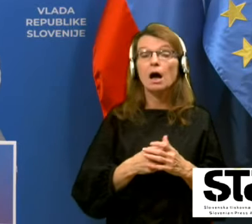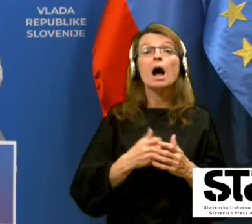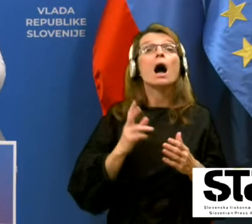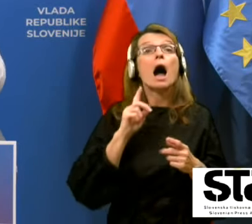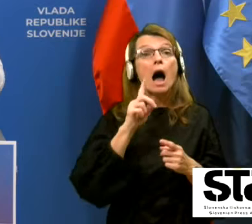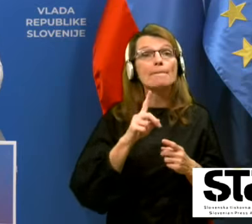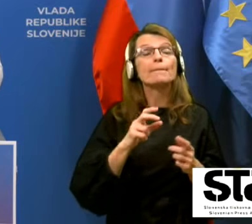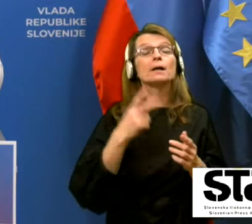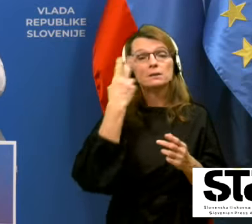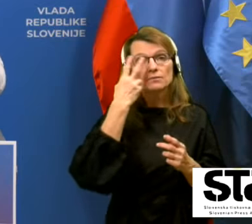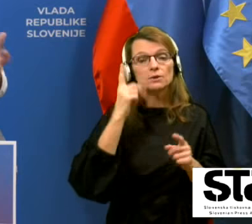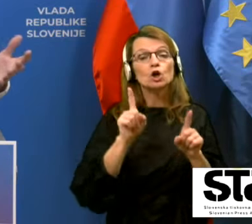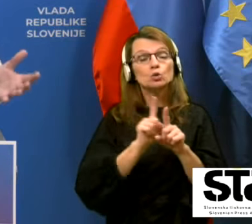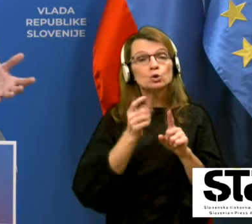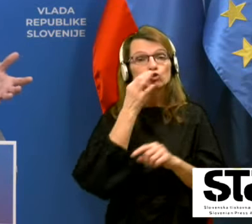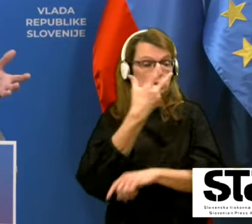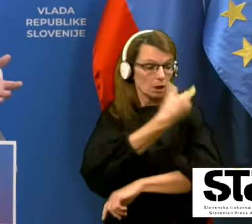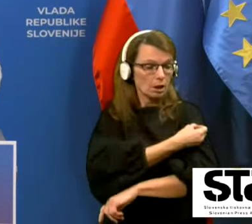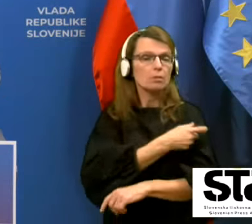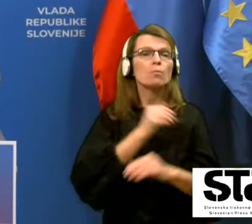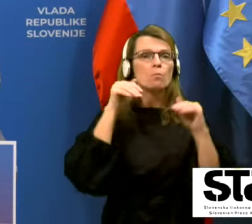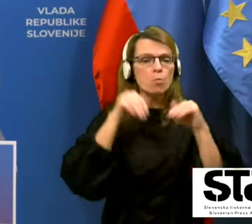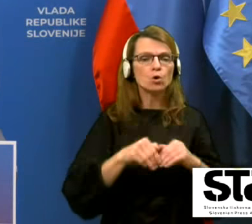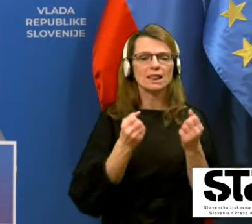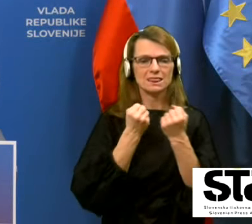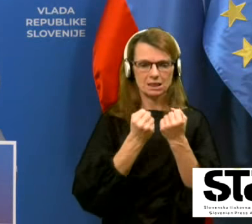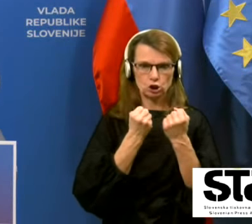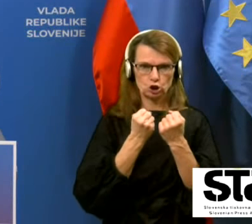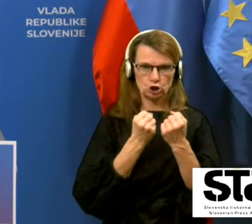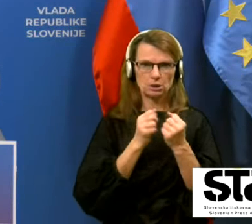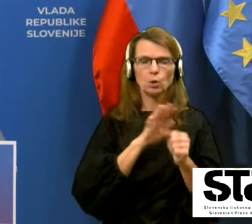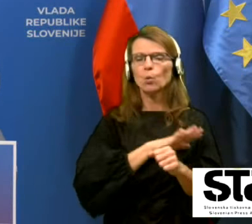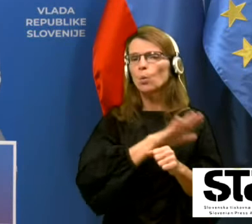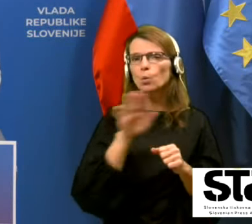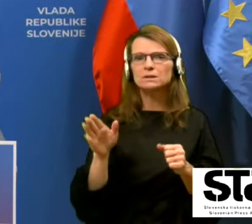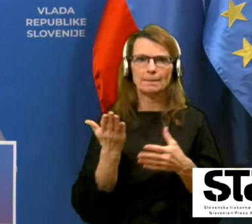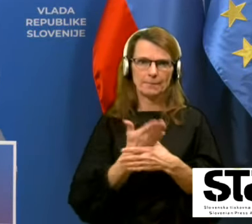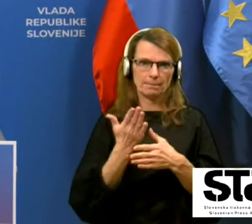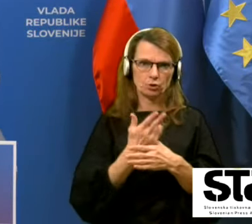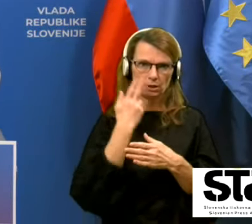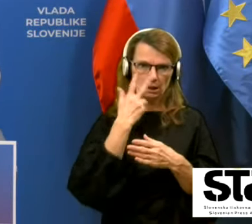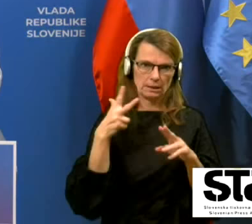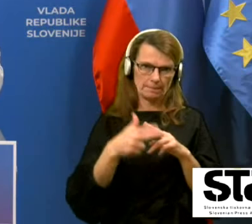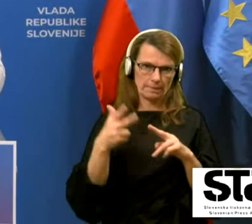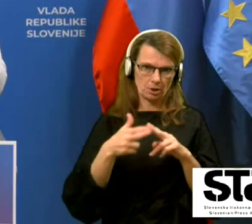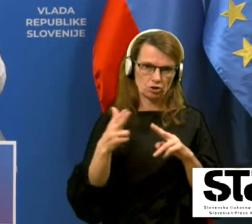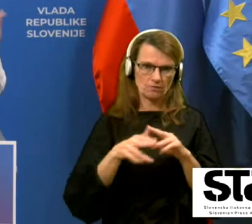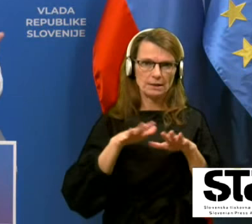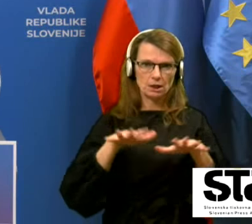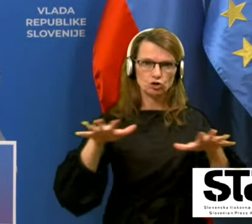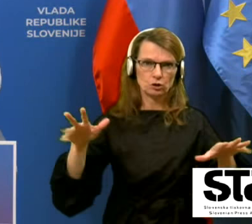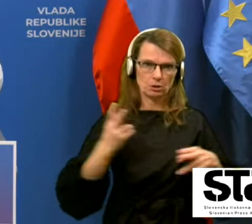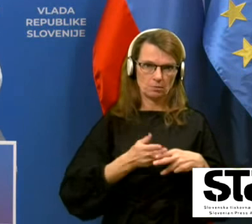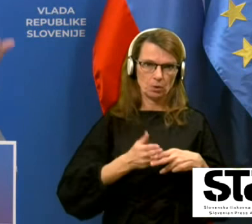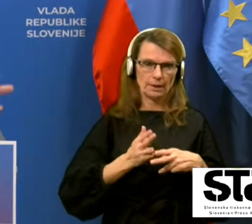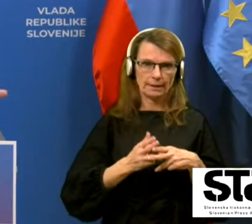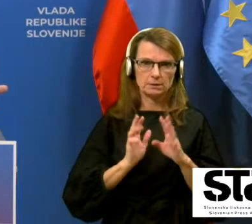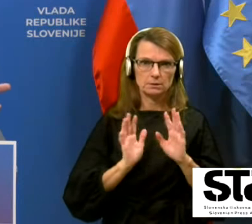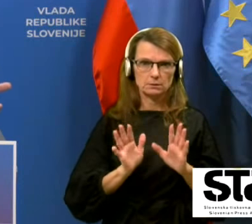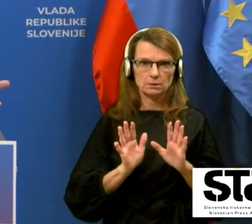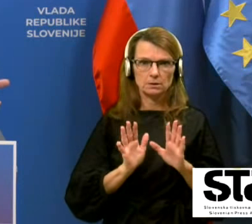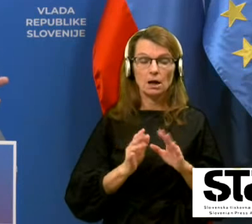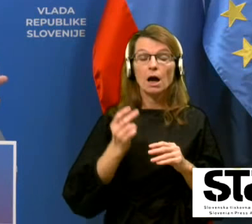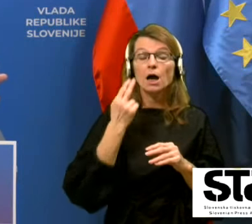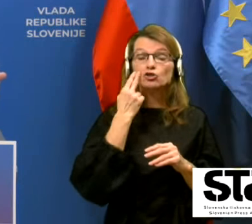priporočil, glede preprečevanja širenja virusa. Zato, ker je še veliko neznank. Če pa primirjamo imunost po